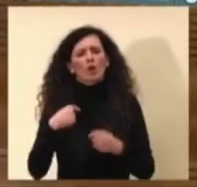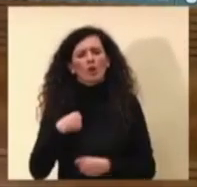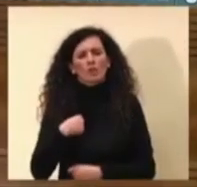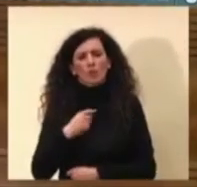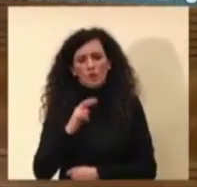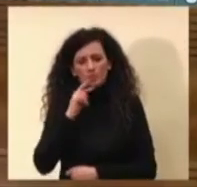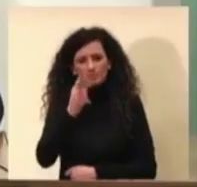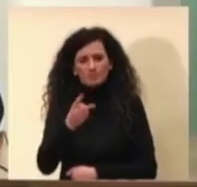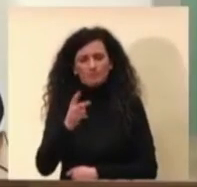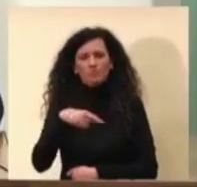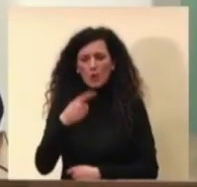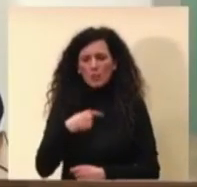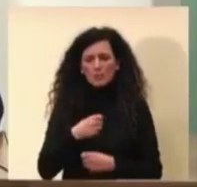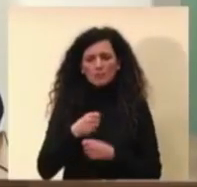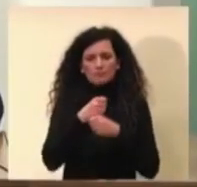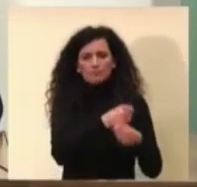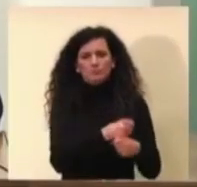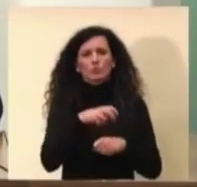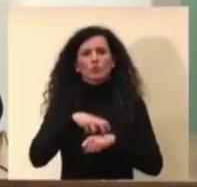dottor Rezza